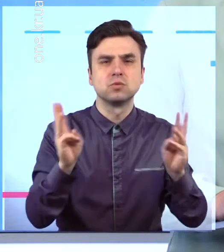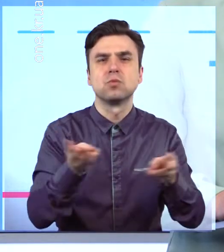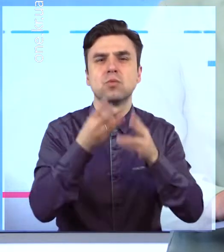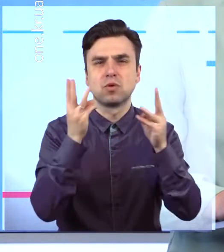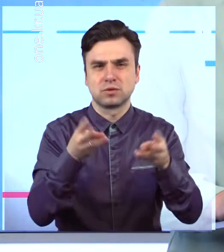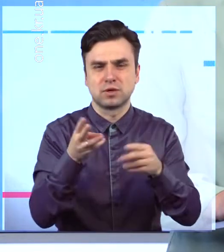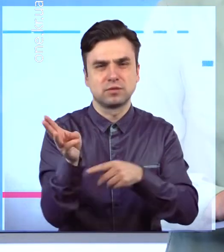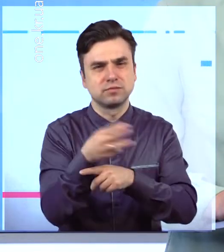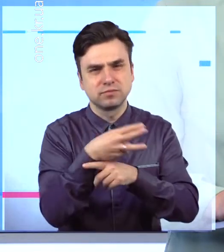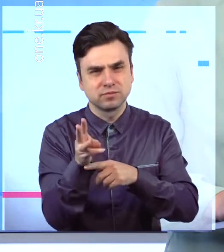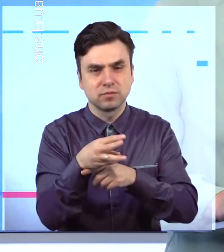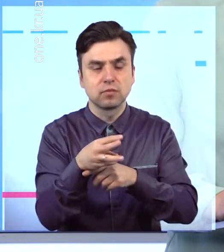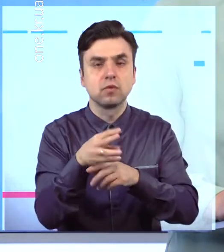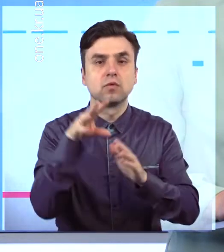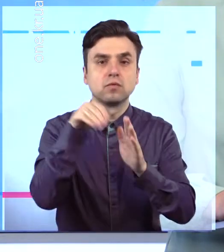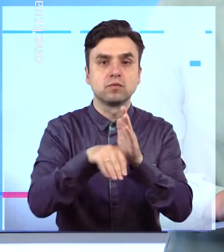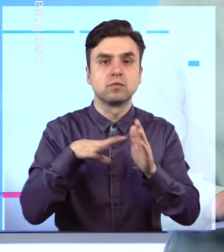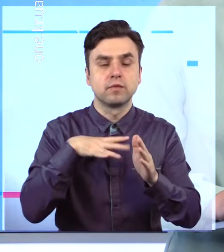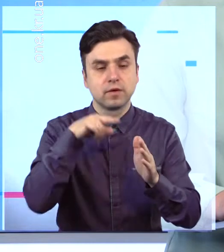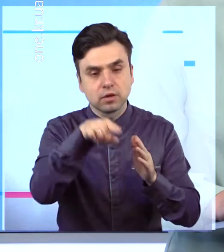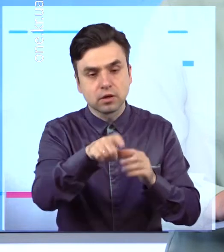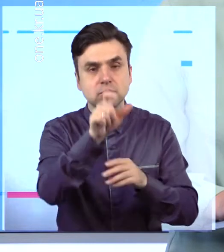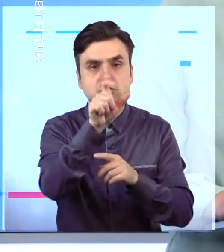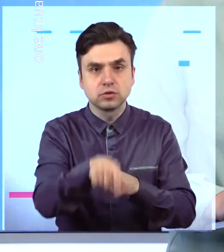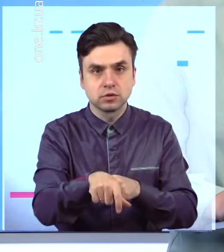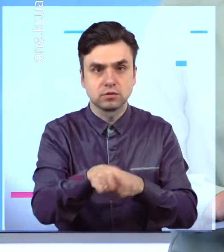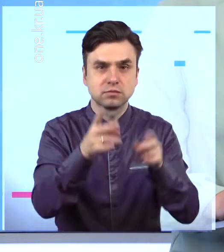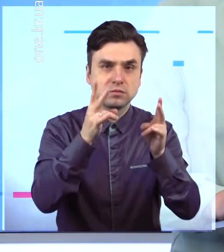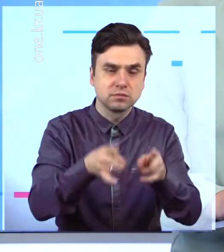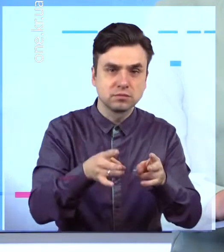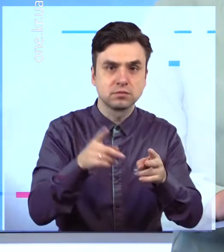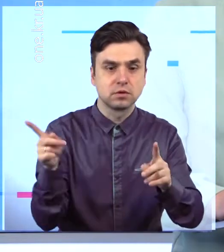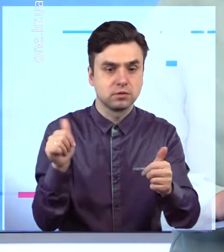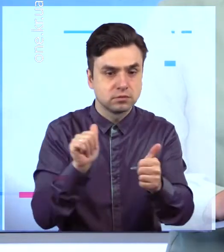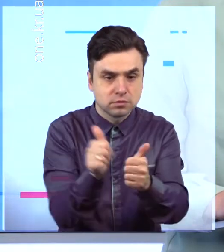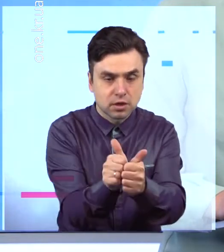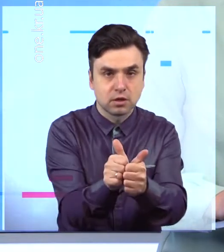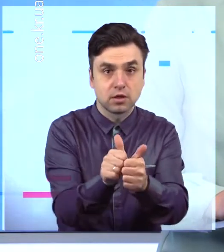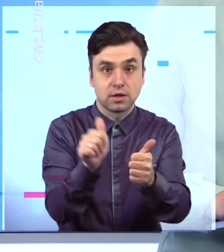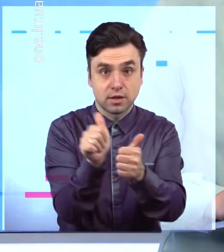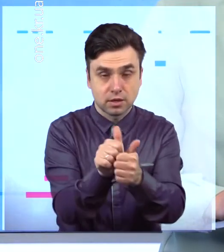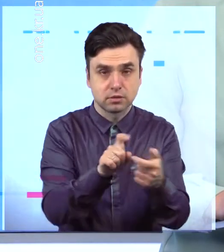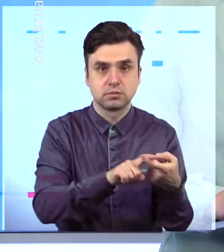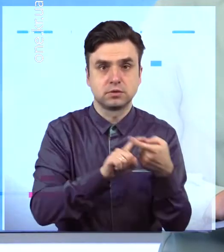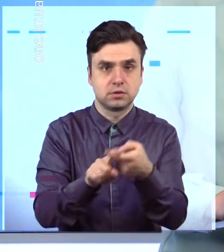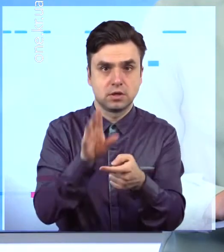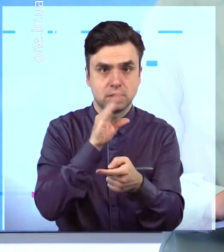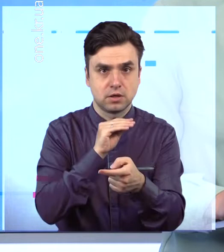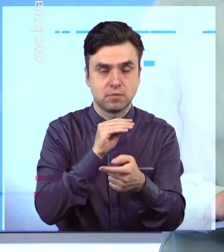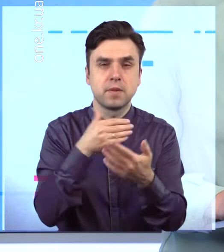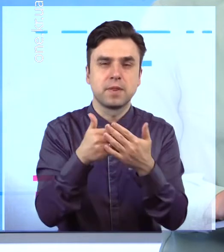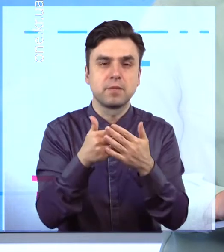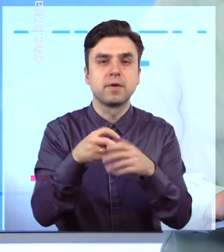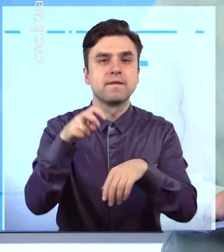виносити з помешкань нетранспортабельних містян, у яких є підозра на ковід. І якщо у медиків швидкою є захисна